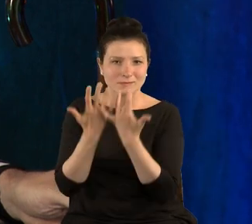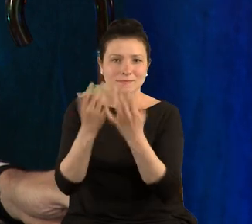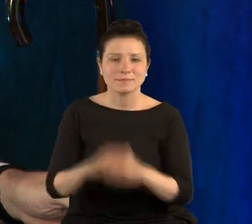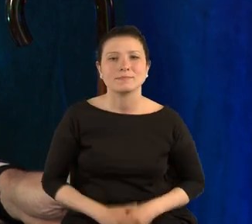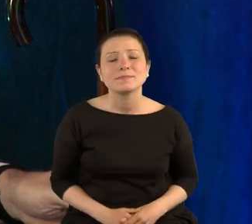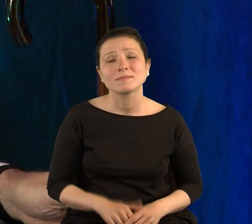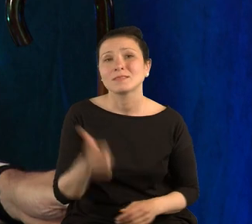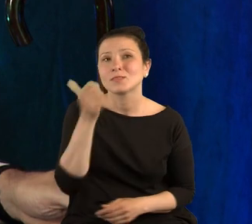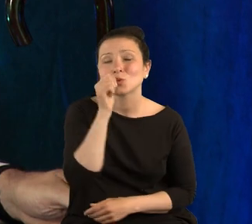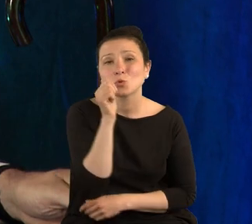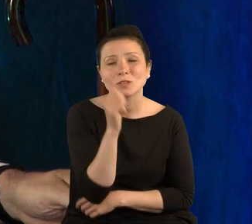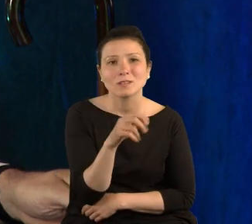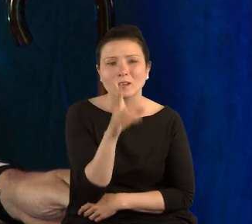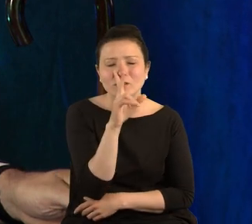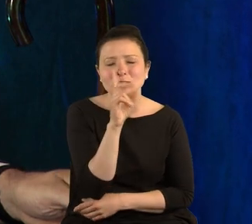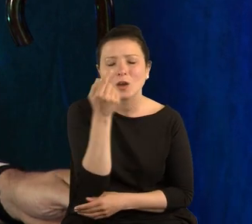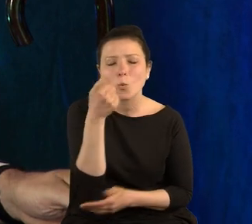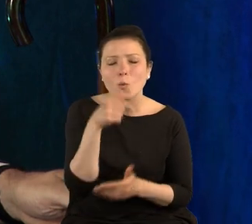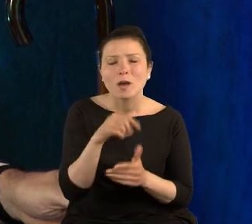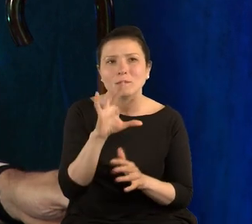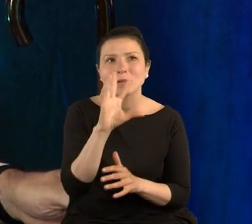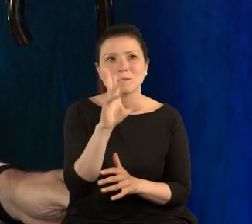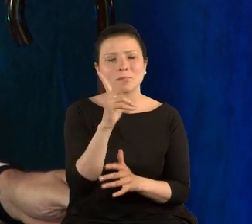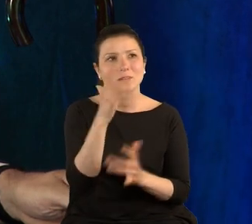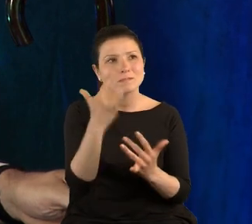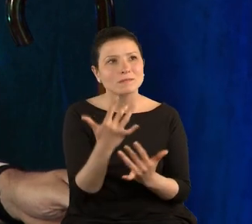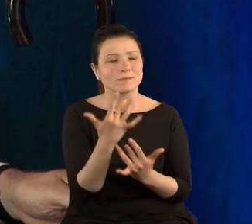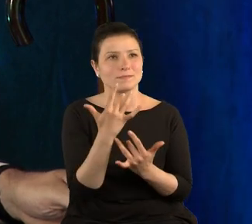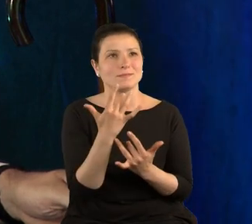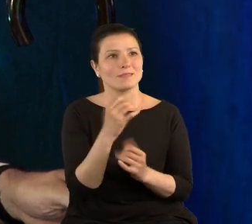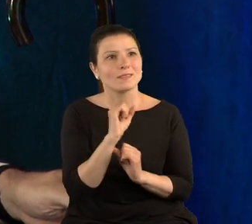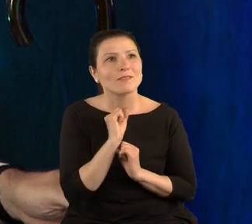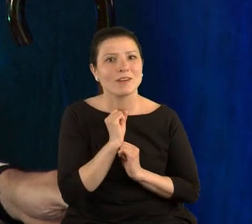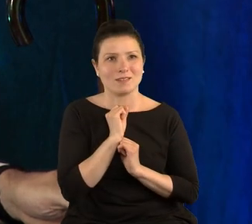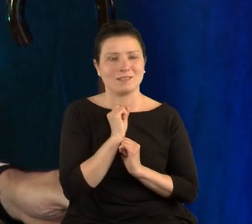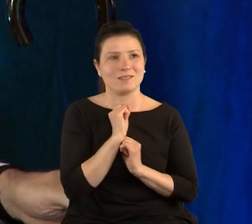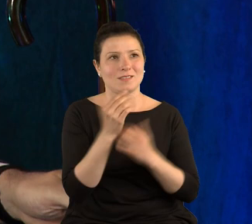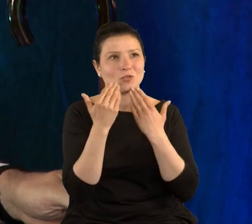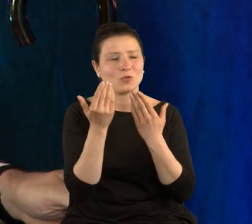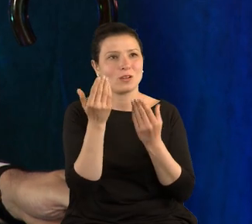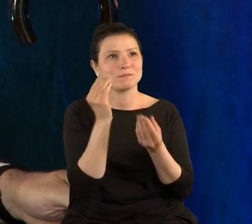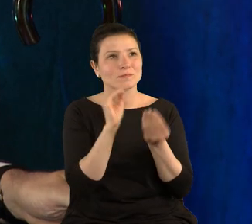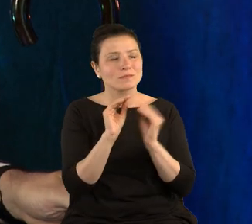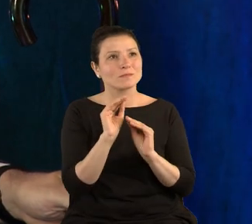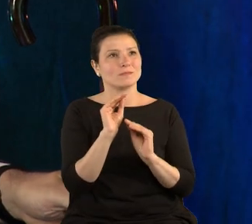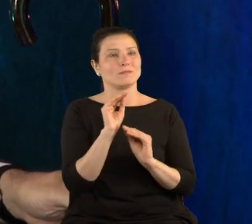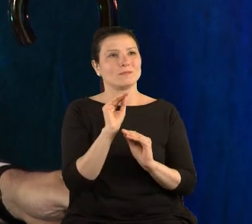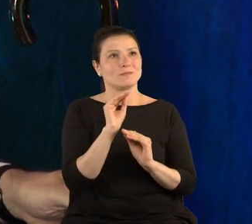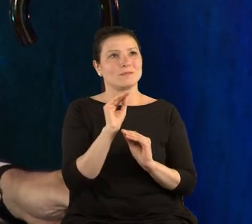Codziennie widzę je głębiej, piękniej, fajniej. Ja z tego składam swoje rozumienie